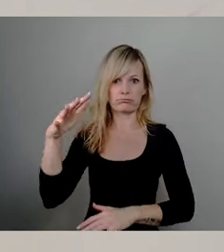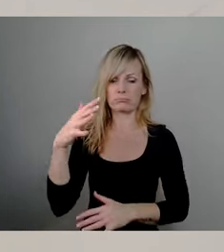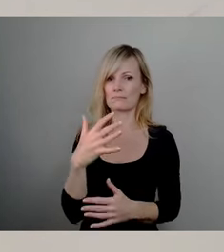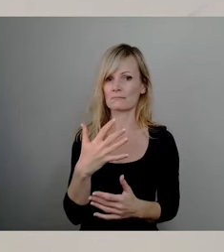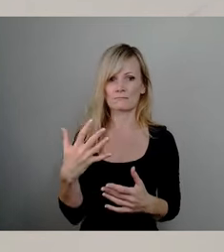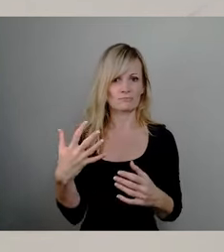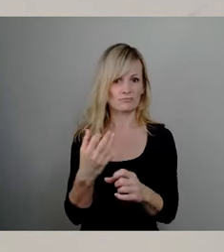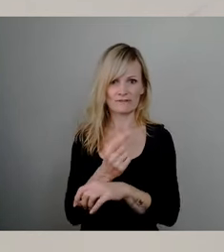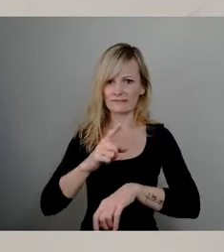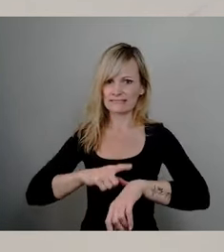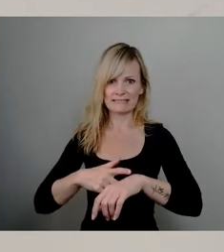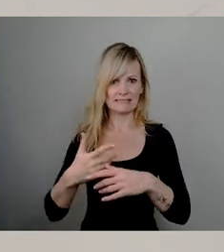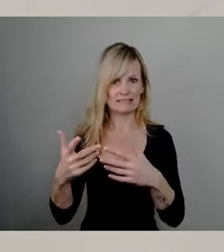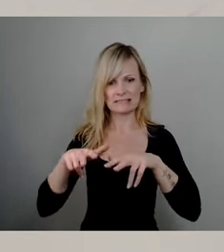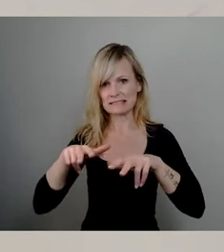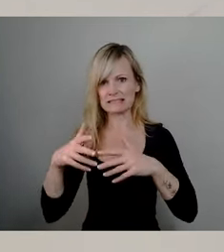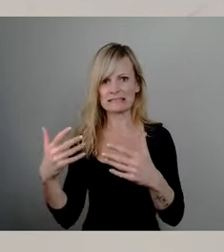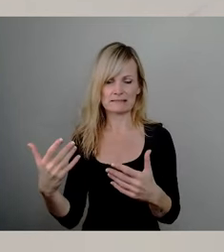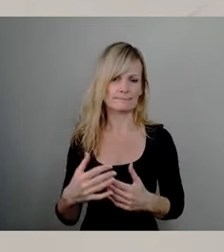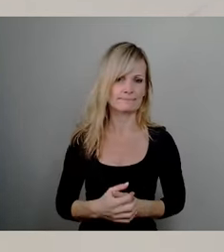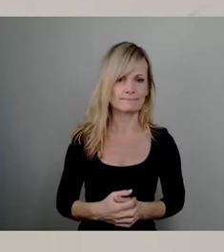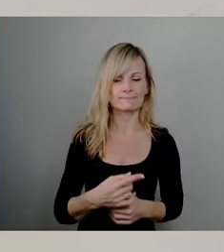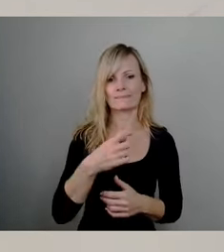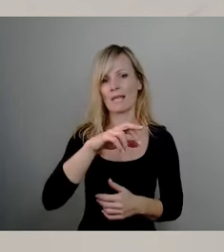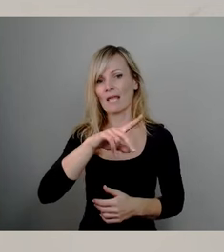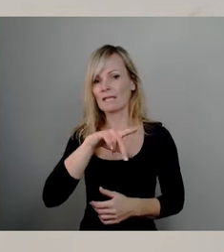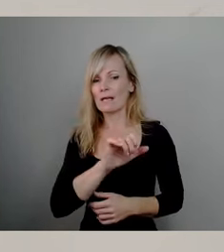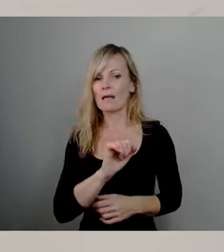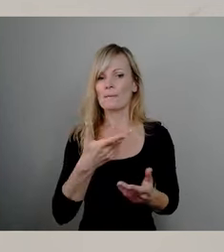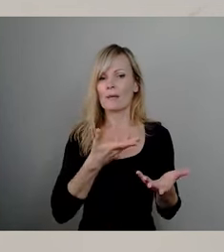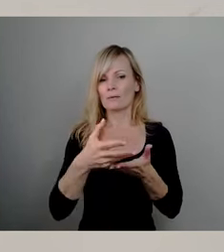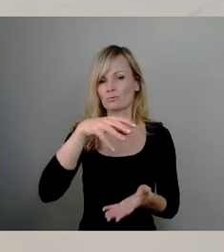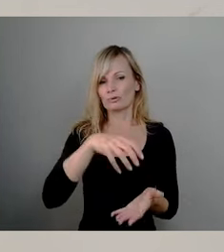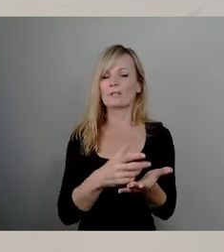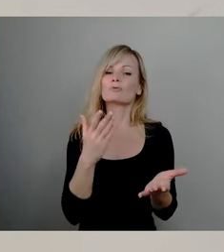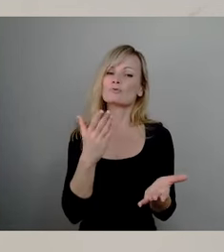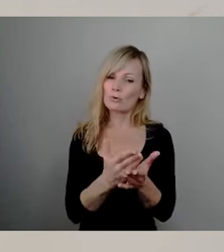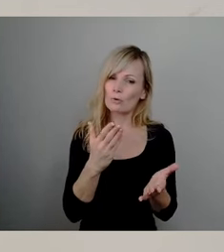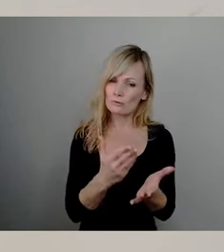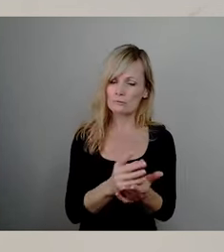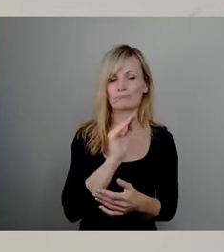GERDA-Stellen wurden in Fachgesprächen erörtert, wie sie an